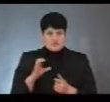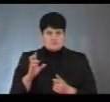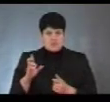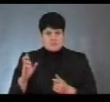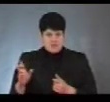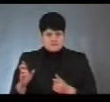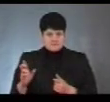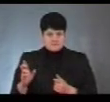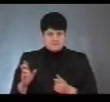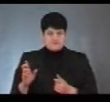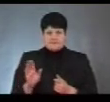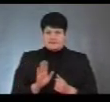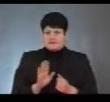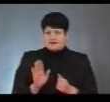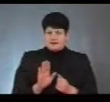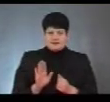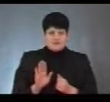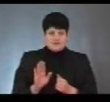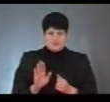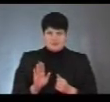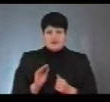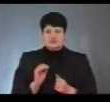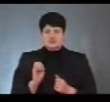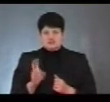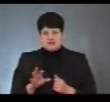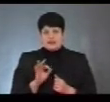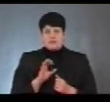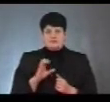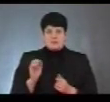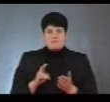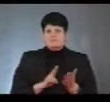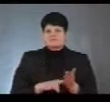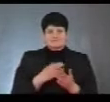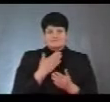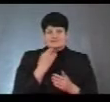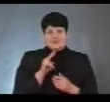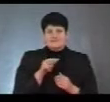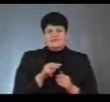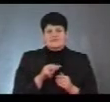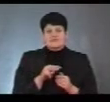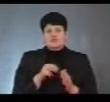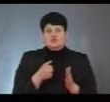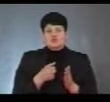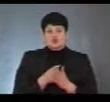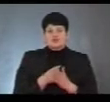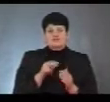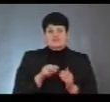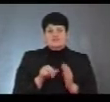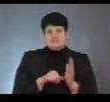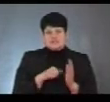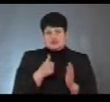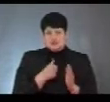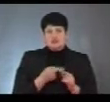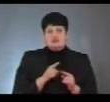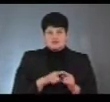ці житово-кумальники? ЖЕК і ОСББ не прописують з 2016 року. До 2016 року цю інформацію передавала